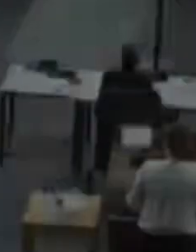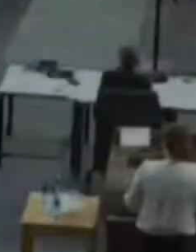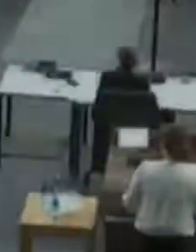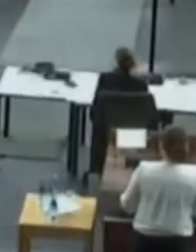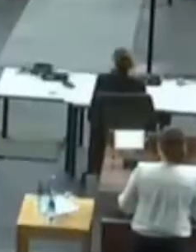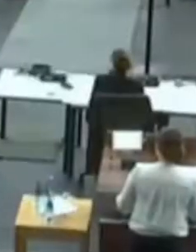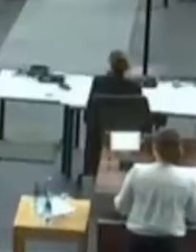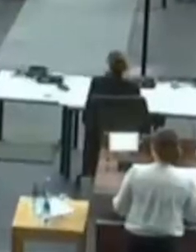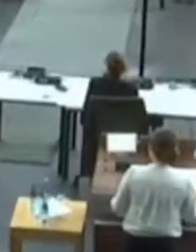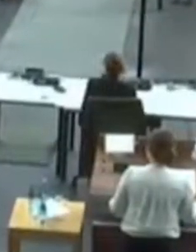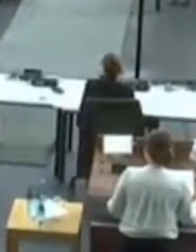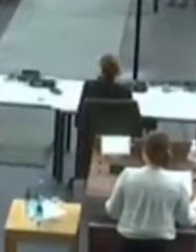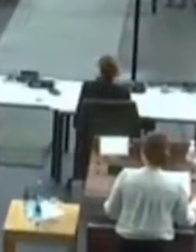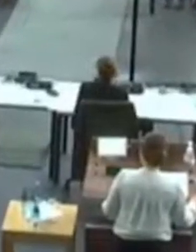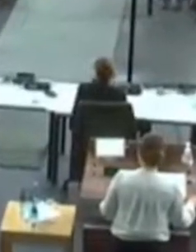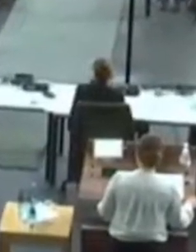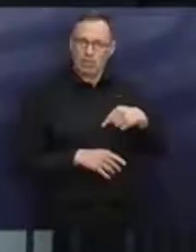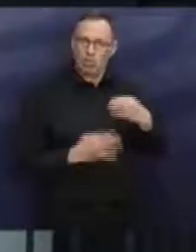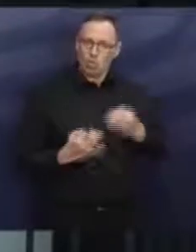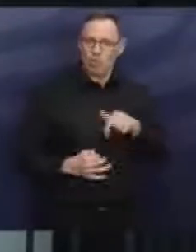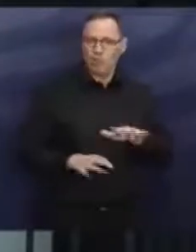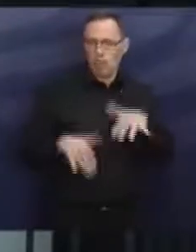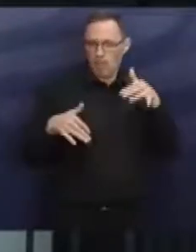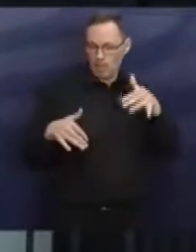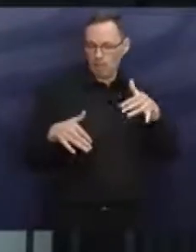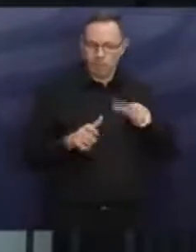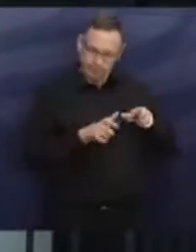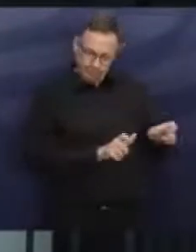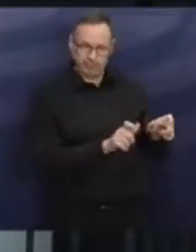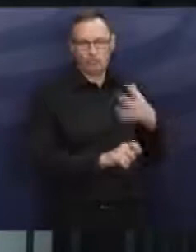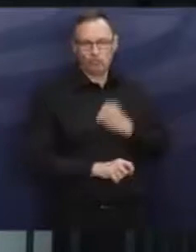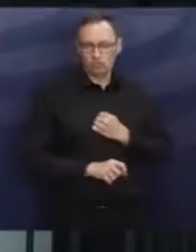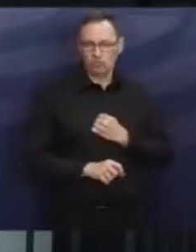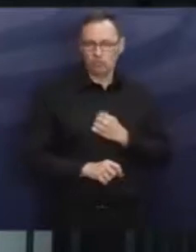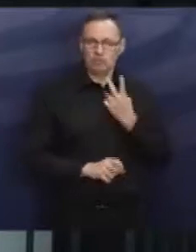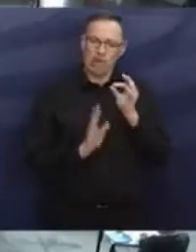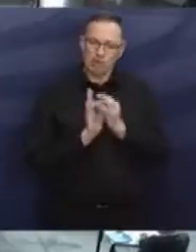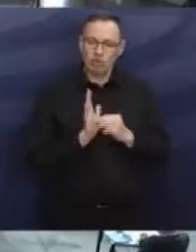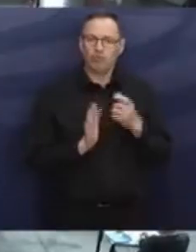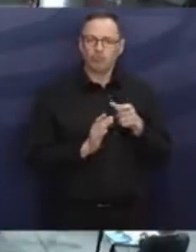Frau Präsidentin, meine sehr verehrten Damen und Herren, ich möchte zu zwei Dingen Stellung nehmen.